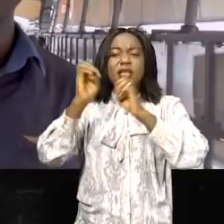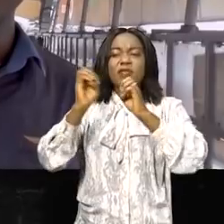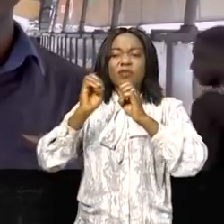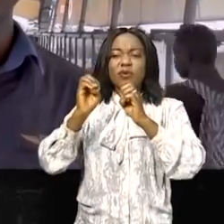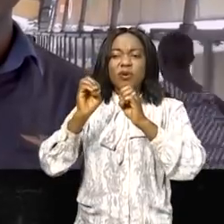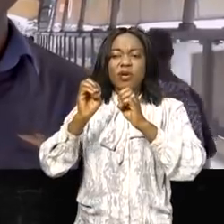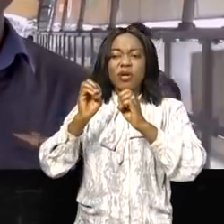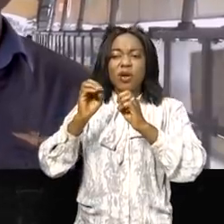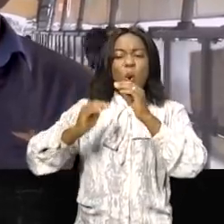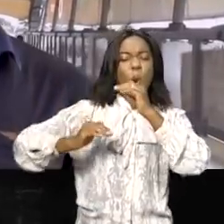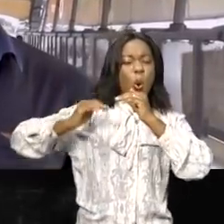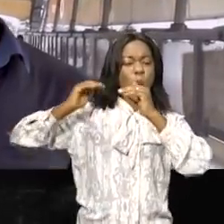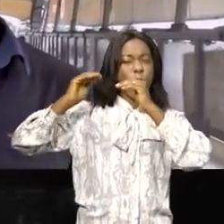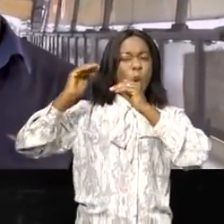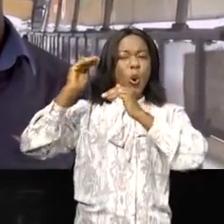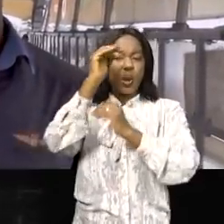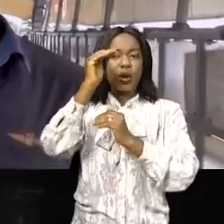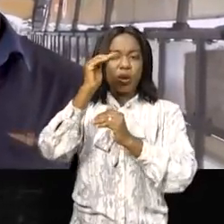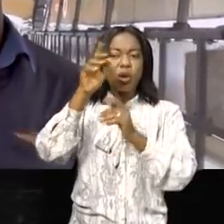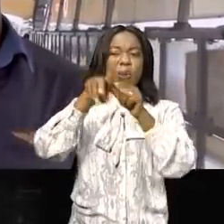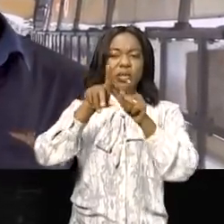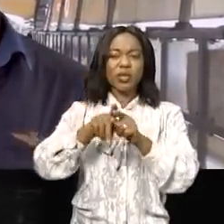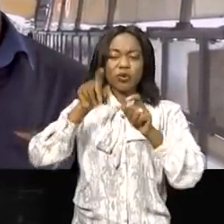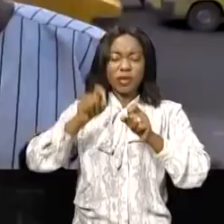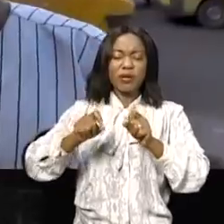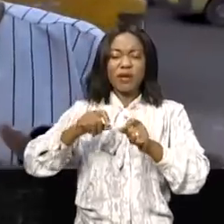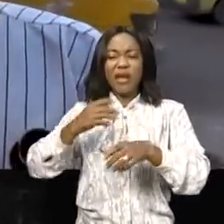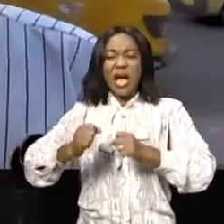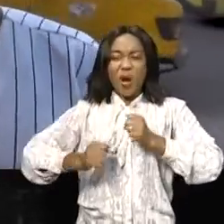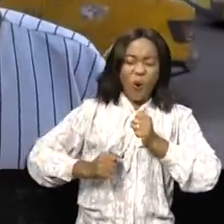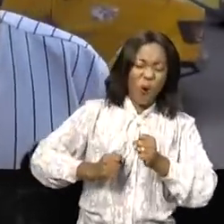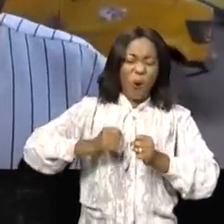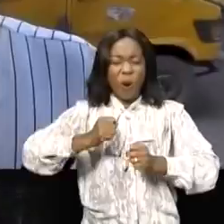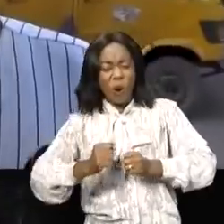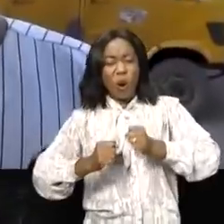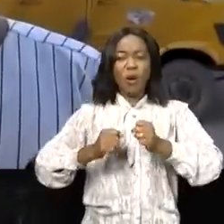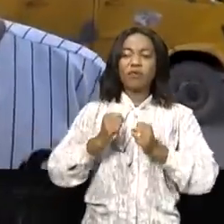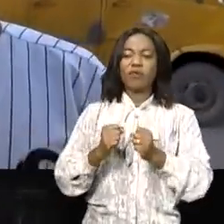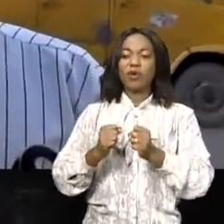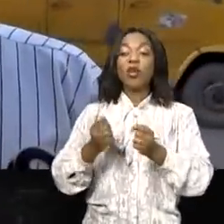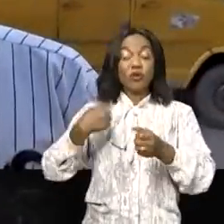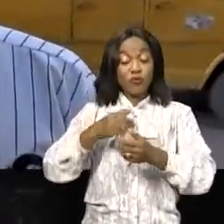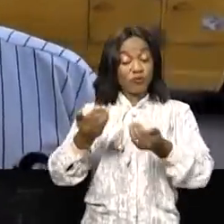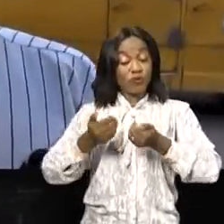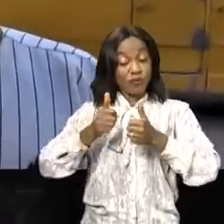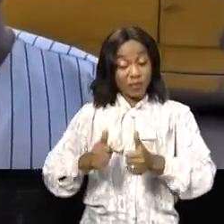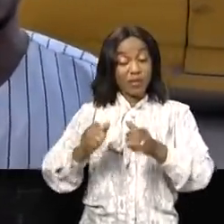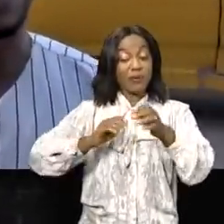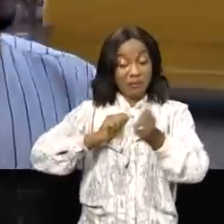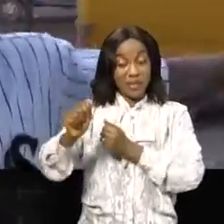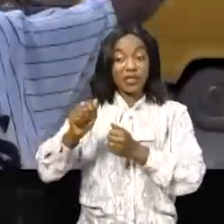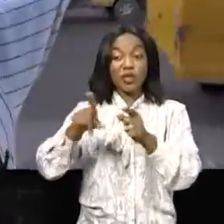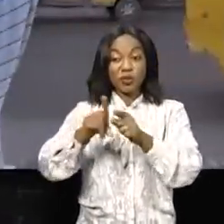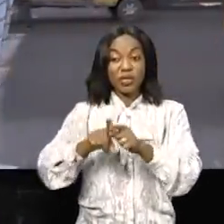est pise, pise, élevée, puis ça demande beaucoup un peu de justice. Nous voudrions bien passer au-dessus, mais l'étagé